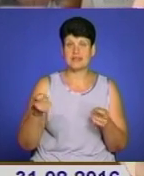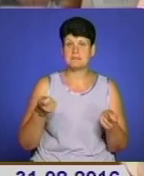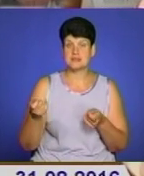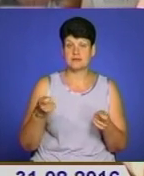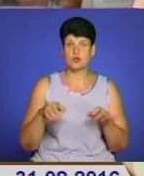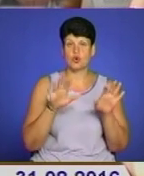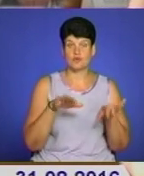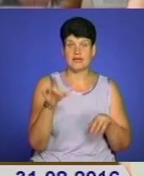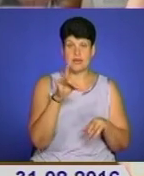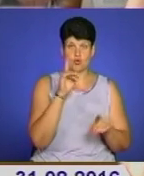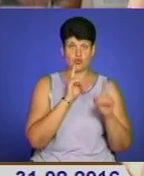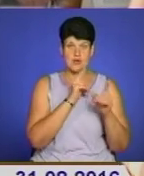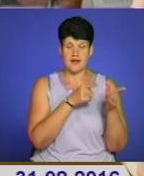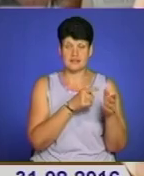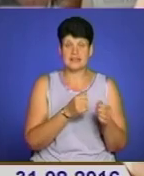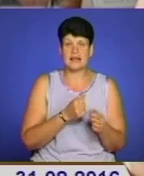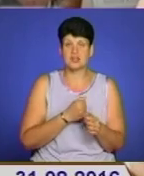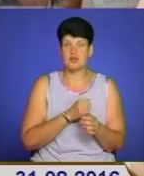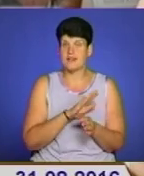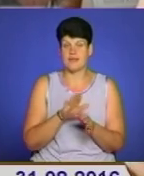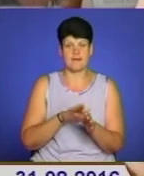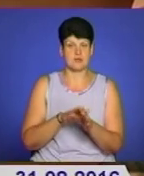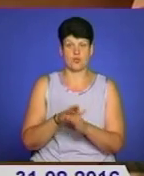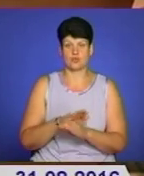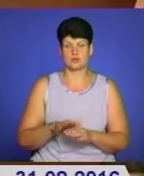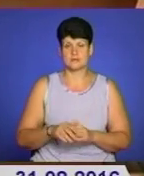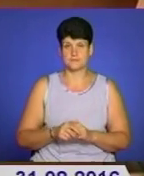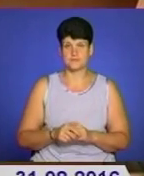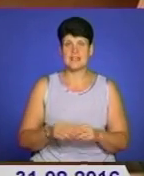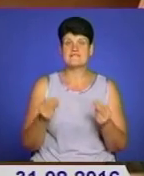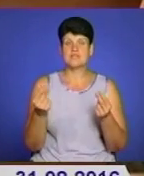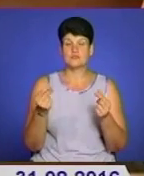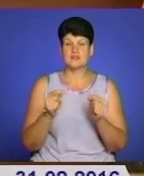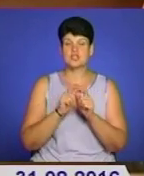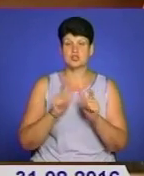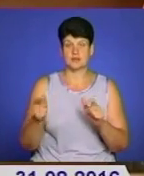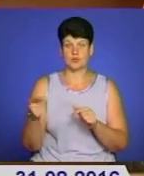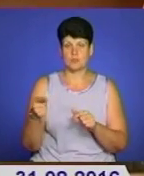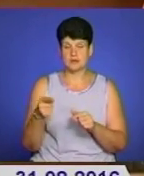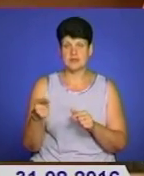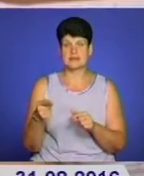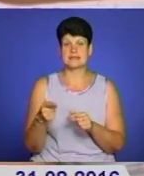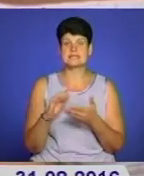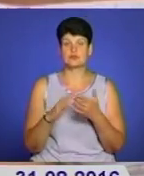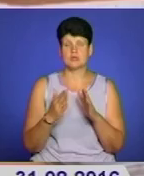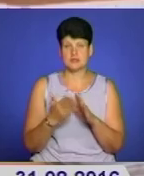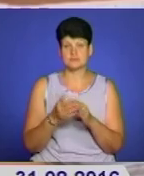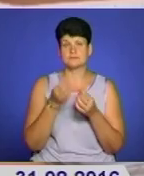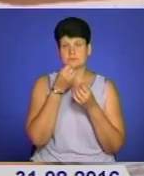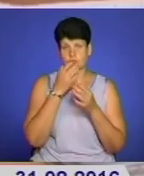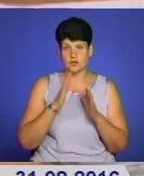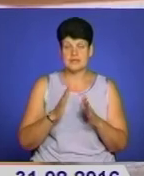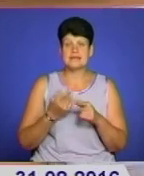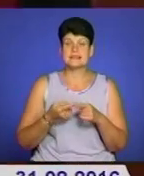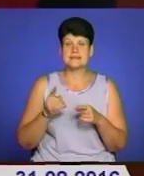голови районної ради, він, на жаль, не виконується. Із фінансуванням шкіл Тернопільщини ситуація оптимістична. Зокрема, це